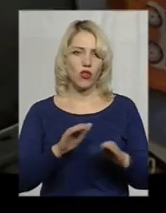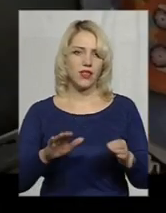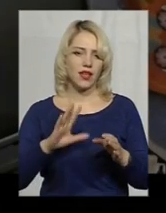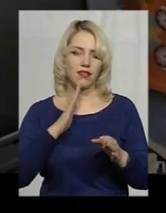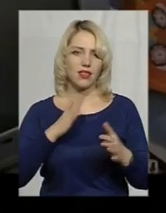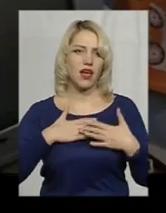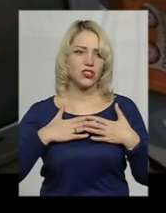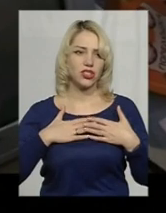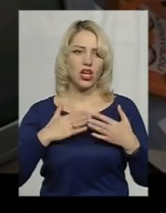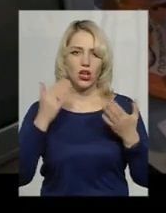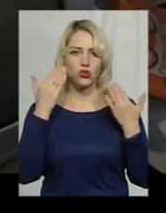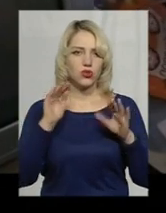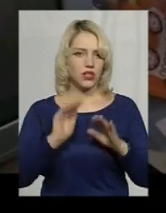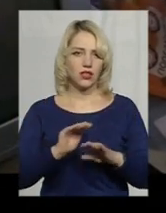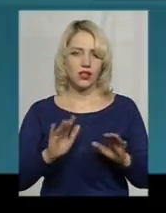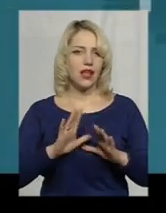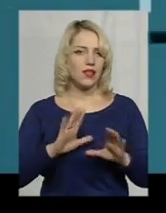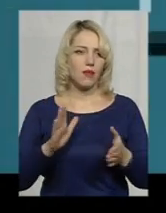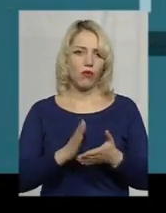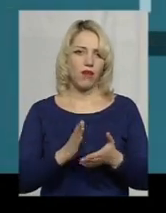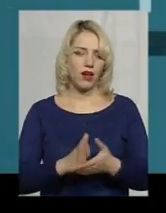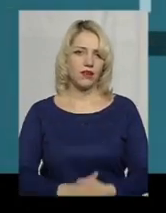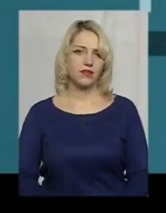наші. Як я кажу, що чужих дітей не буває.